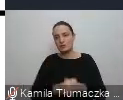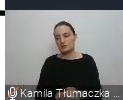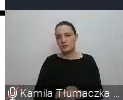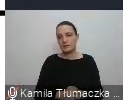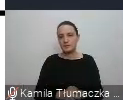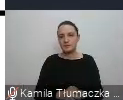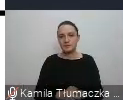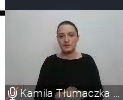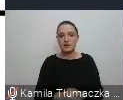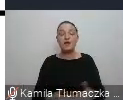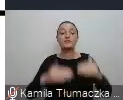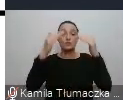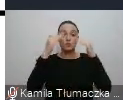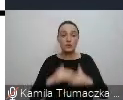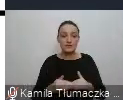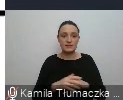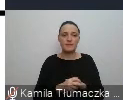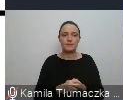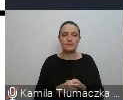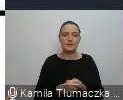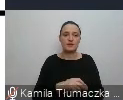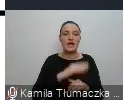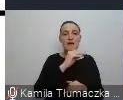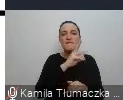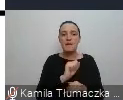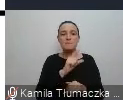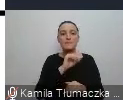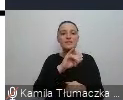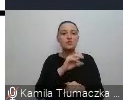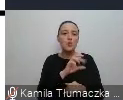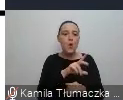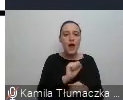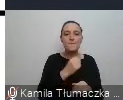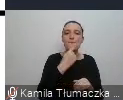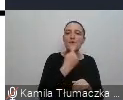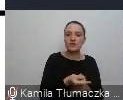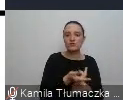wielkim autorytetem w obszarze autyzmu panią profesor Ewą Pisulą.